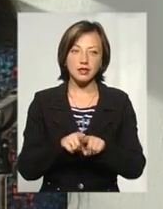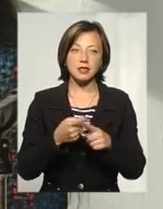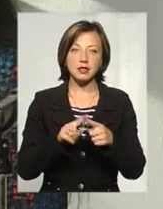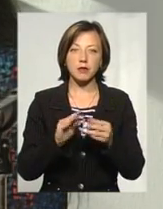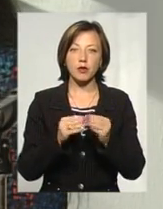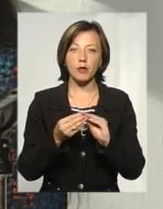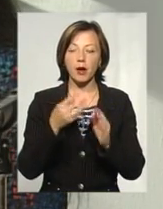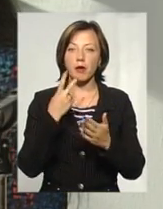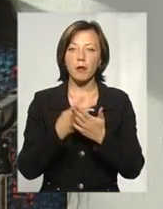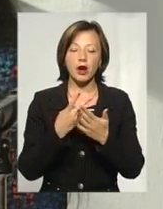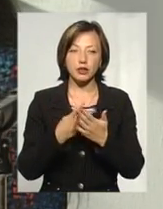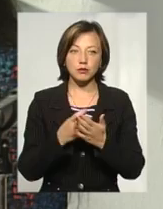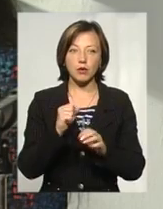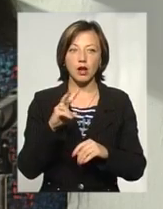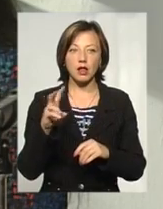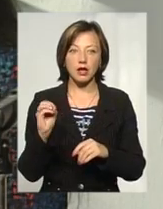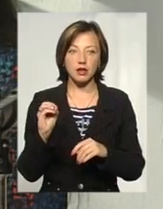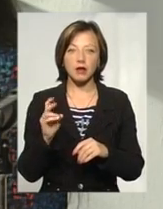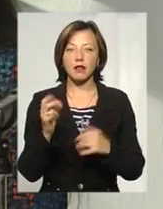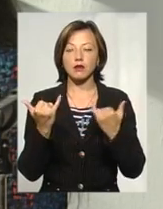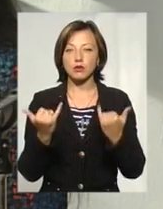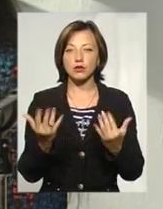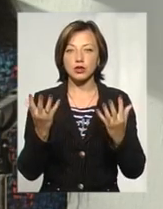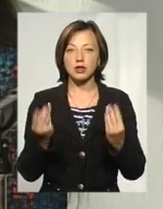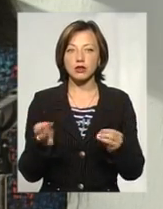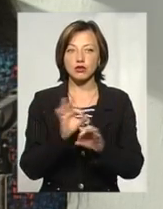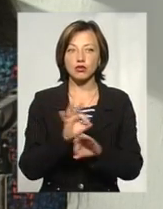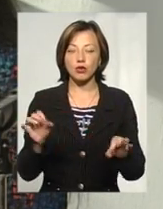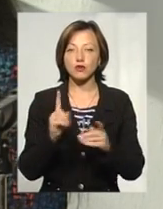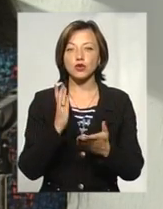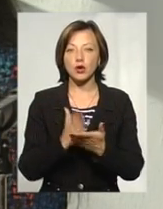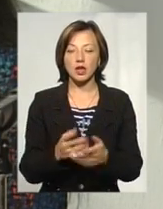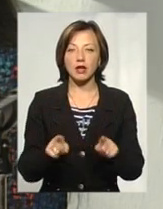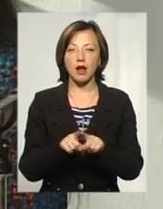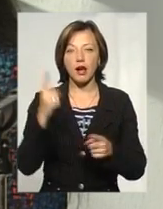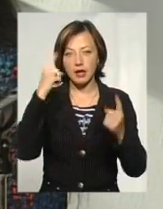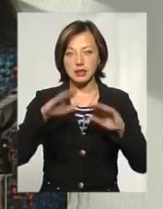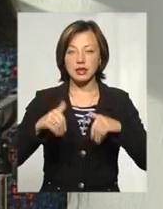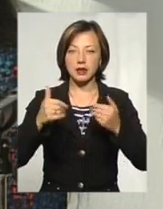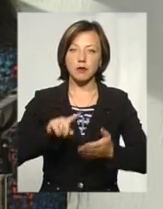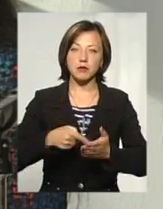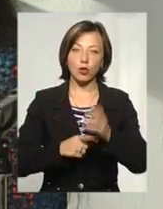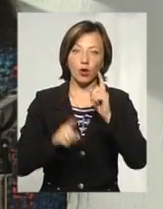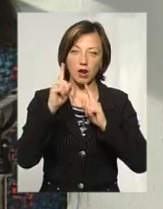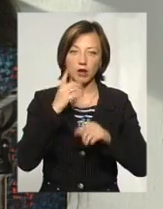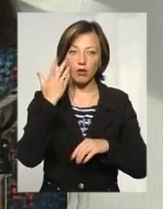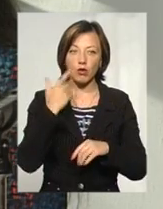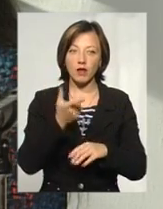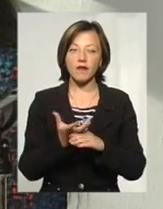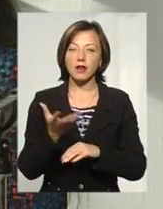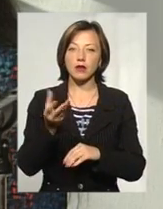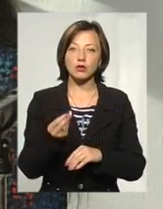проблеми ми бачимо. Але на сьогоднішній день чудово, що є ось така ініціатива міської ради, коли вони